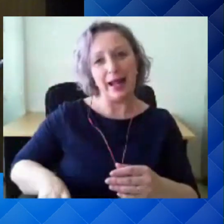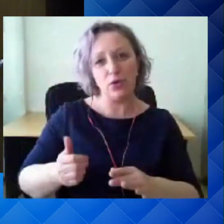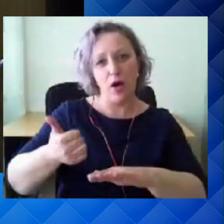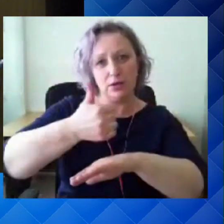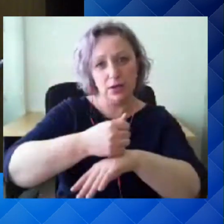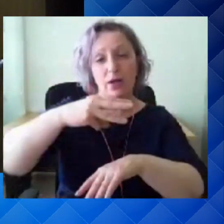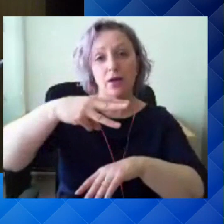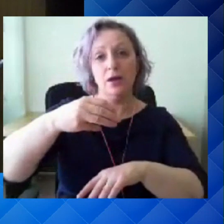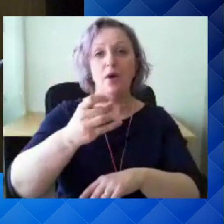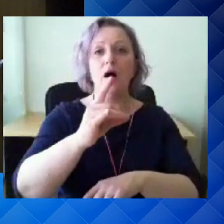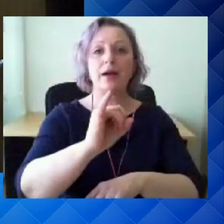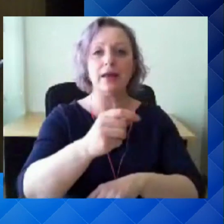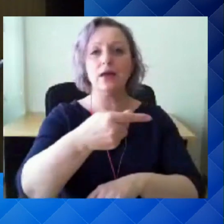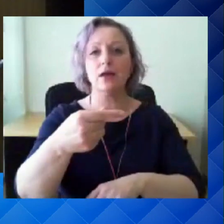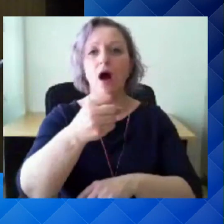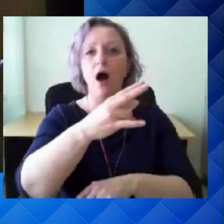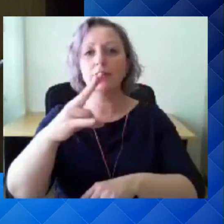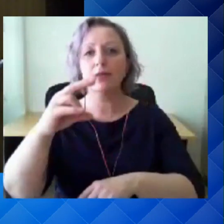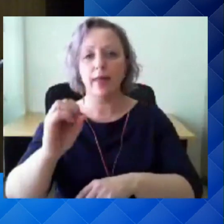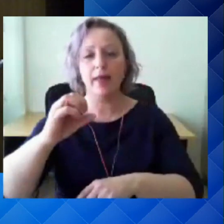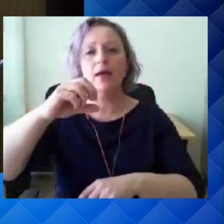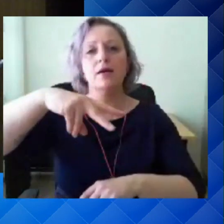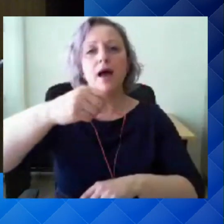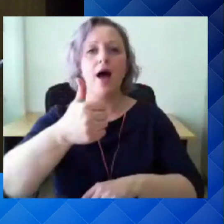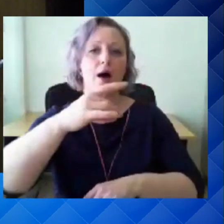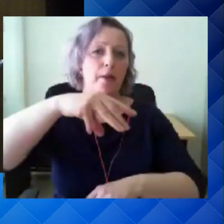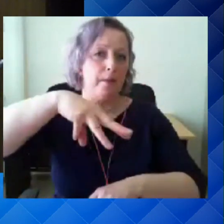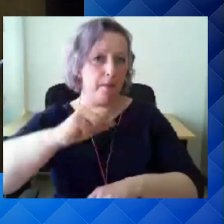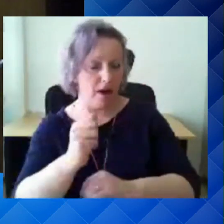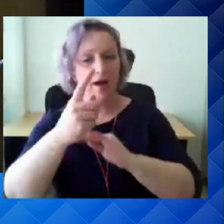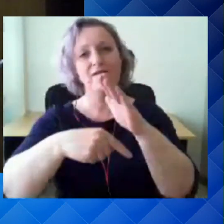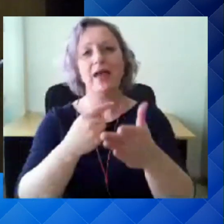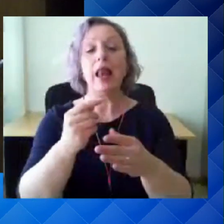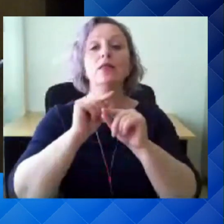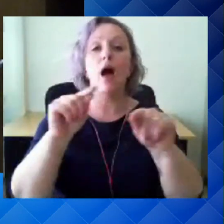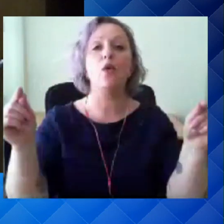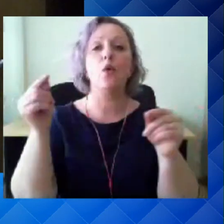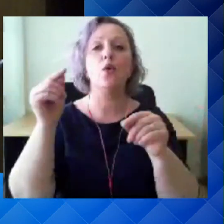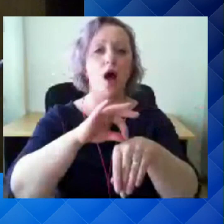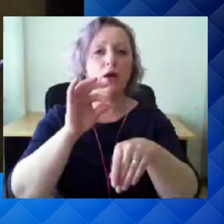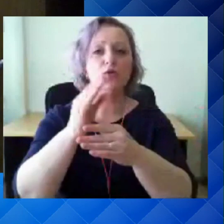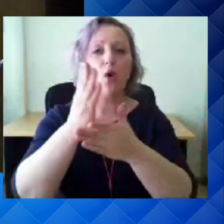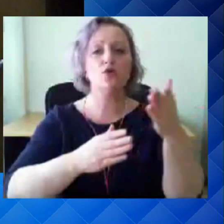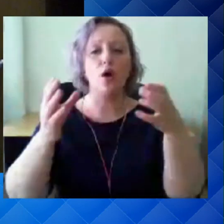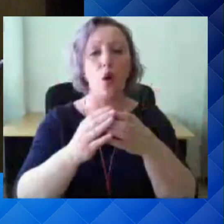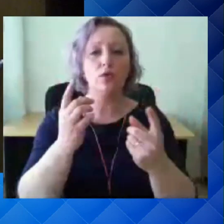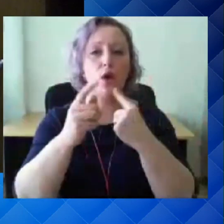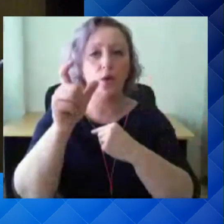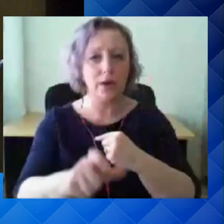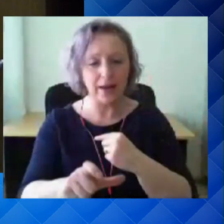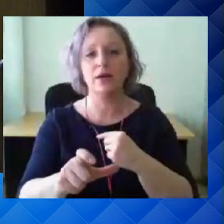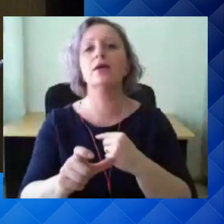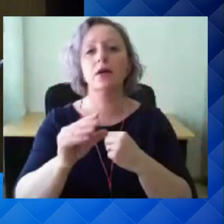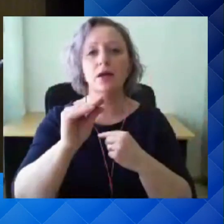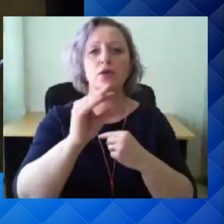asetäitja Mari-Anne Härmale ja siis nakkusaiguste osakonna nõunikule Iriina Tontsenkole, et ma tean, et tervise